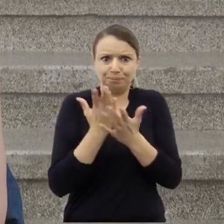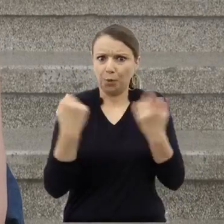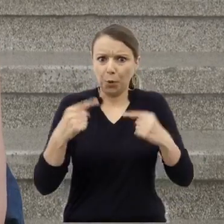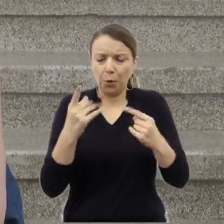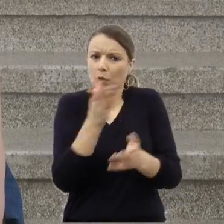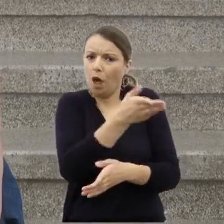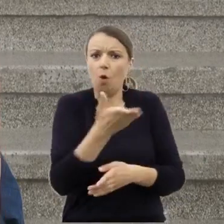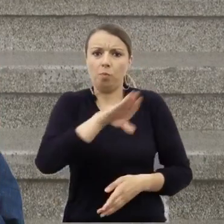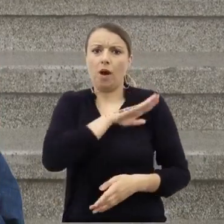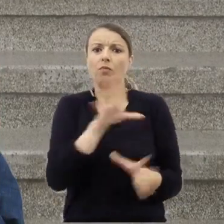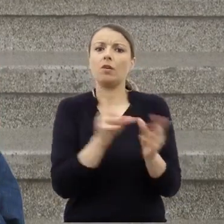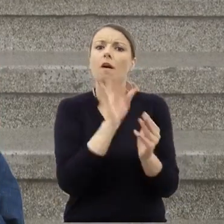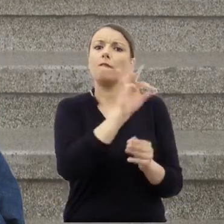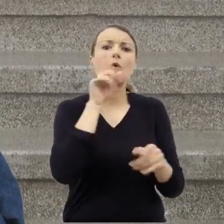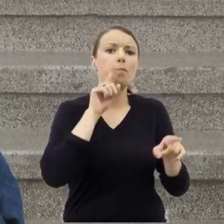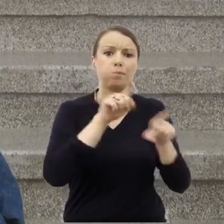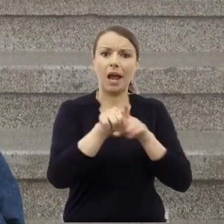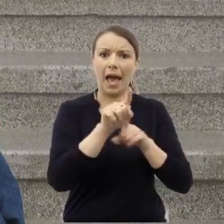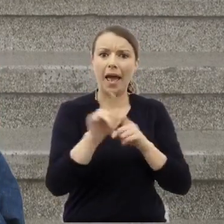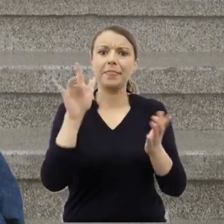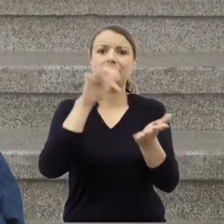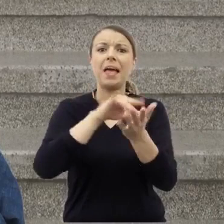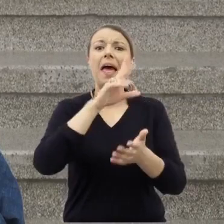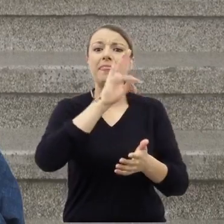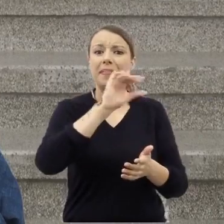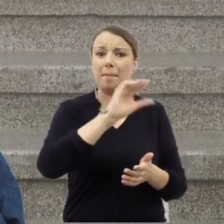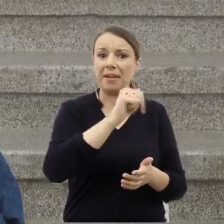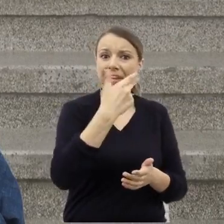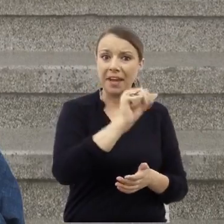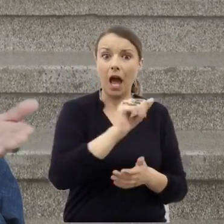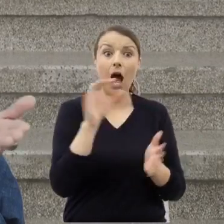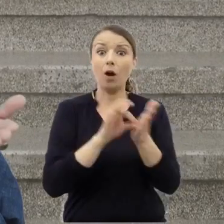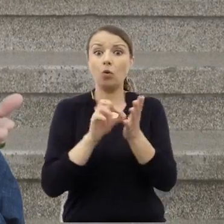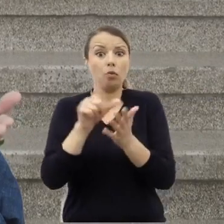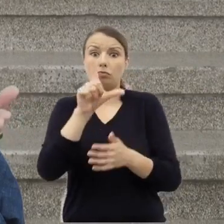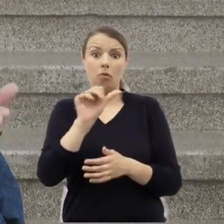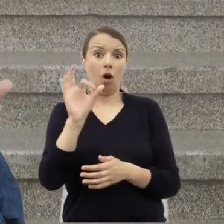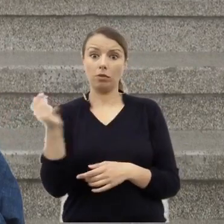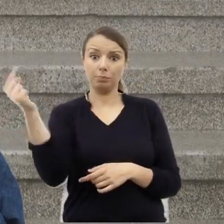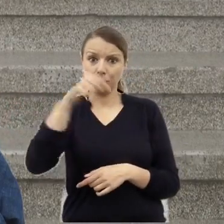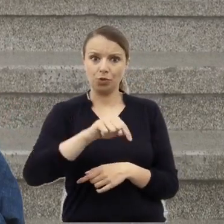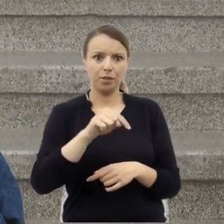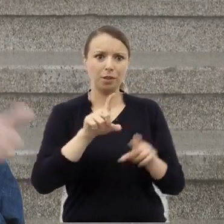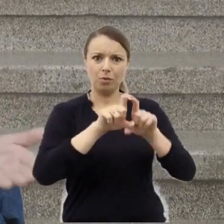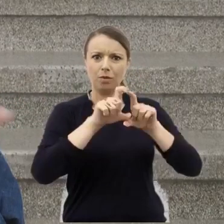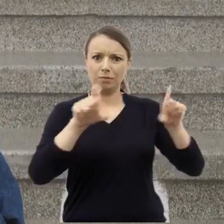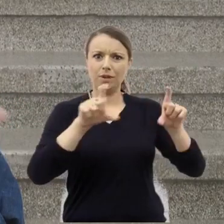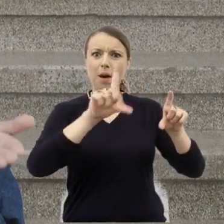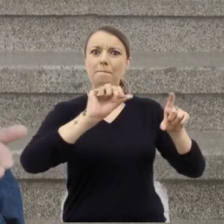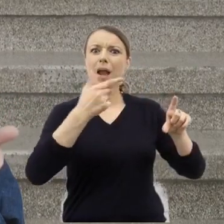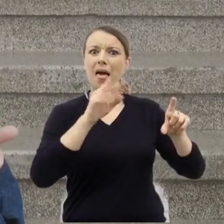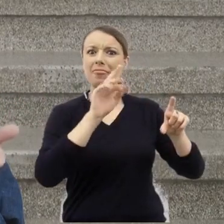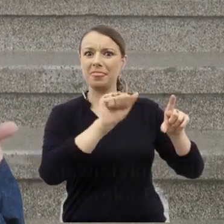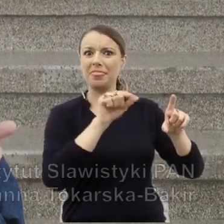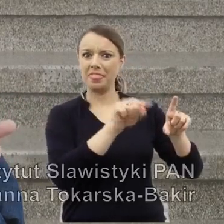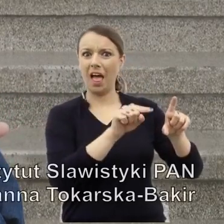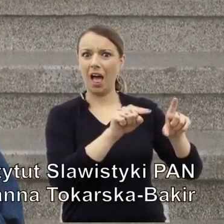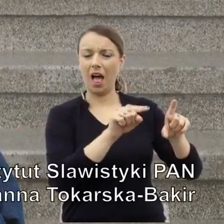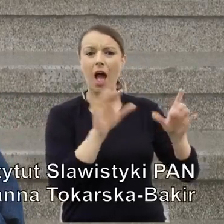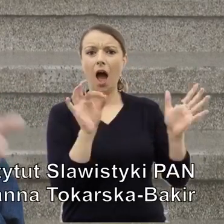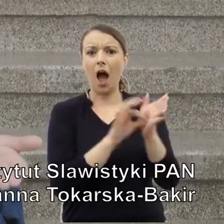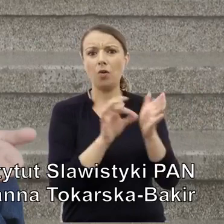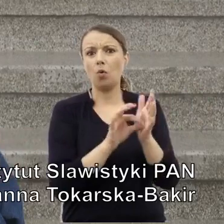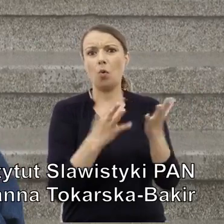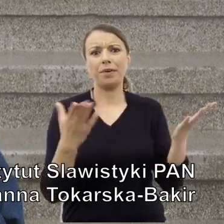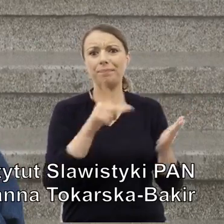On przypadkowo znalazł się na plantach. Przyszedł tam po prostu w niedobrym momencie i